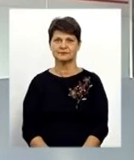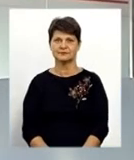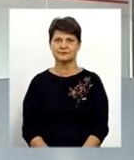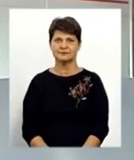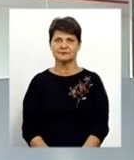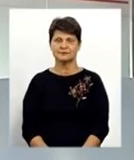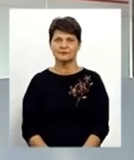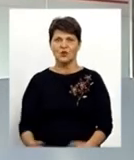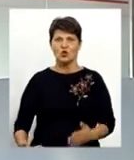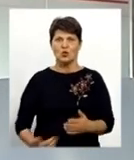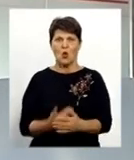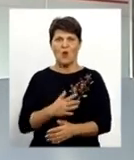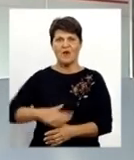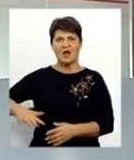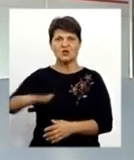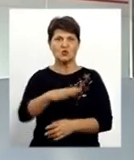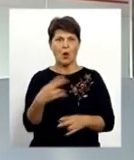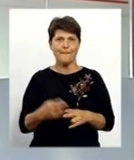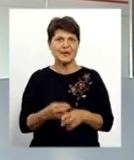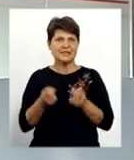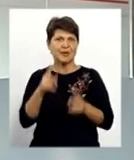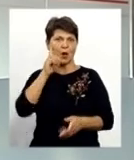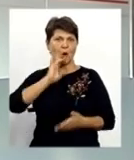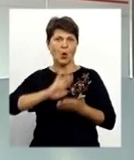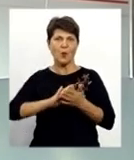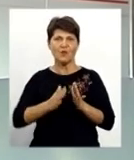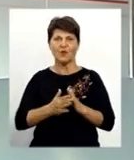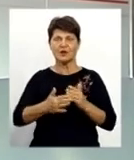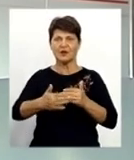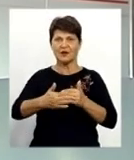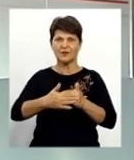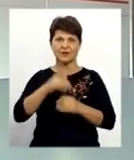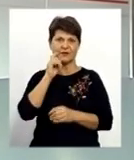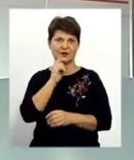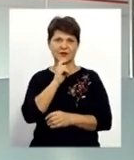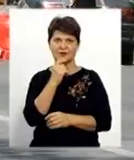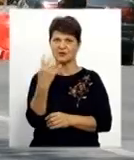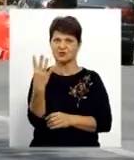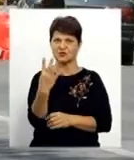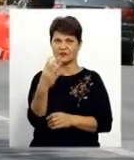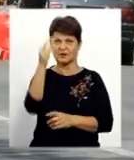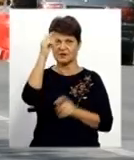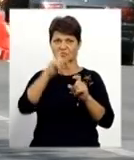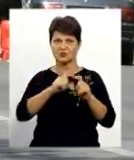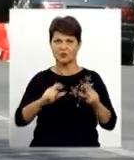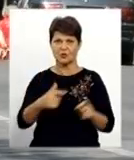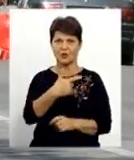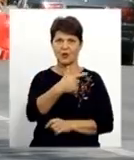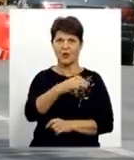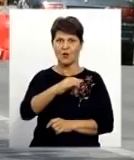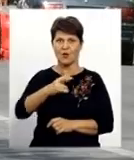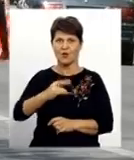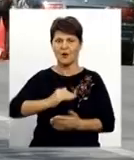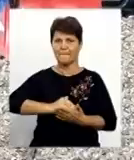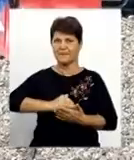Нова зона безпеки та комфорту. У Вінниці біля 4-ї школи по вулиці Гоголя облаштовують підвищений пішохідний